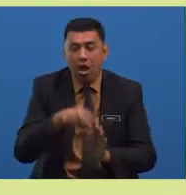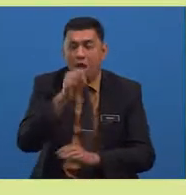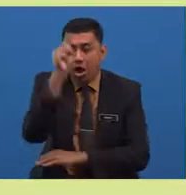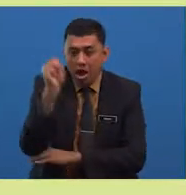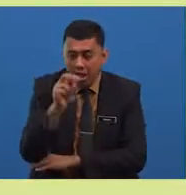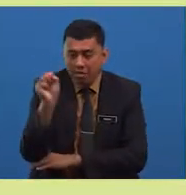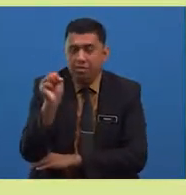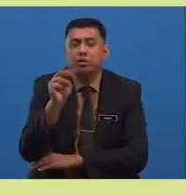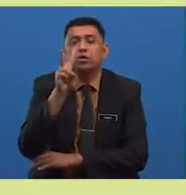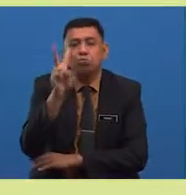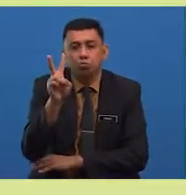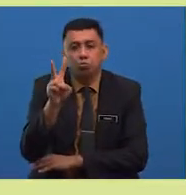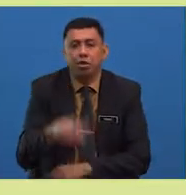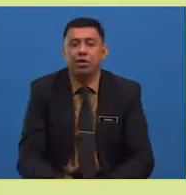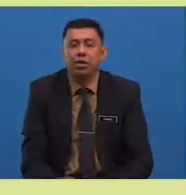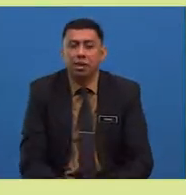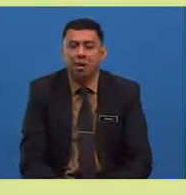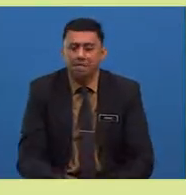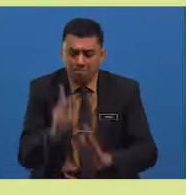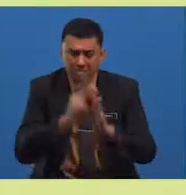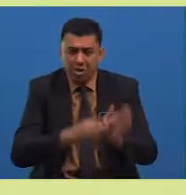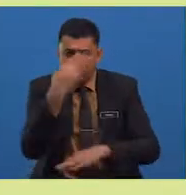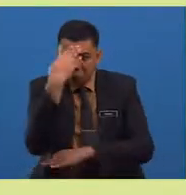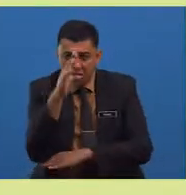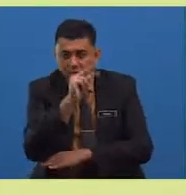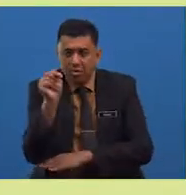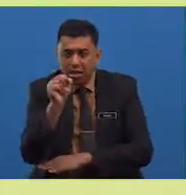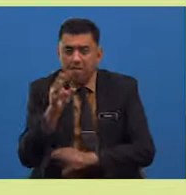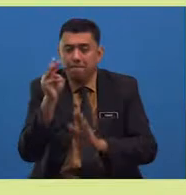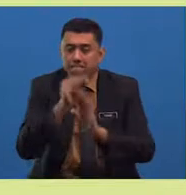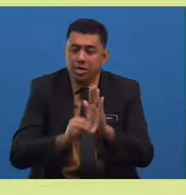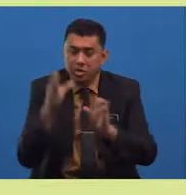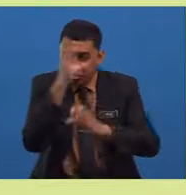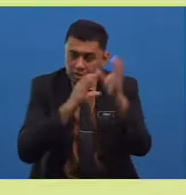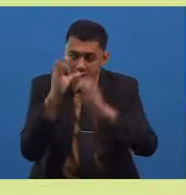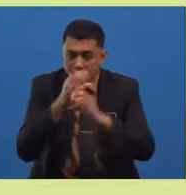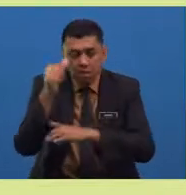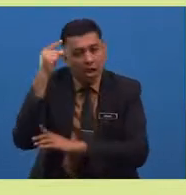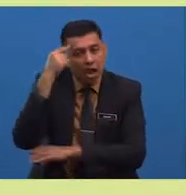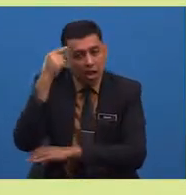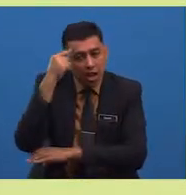ialah persoalan kebijaksanaan mencari akal.